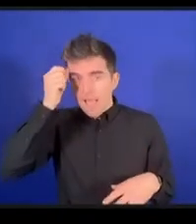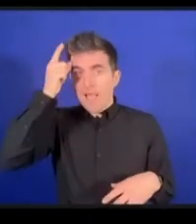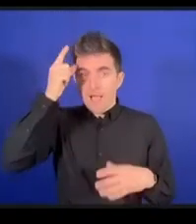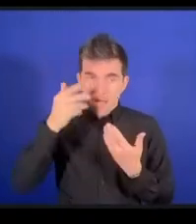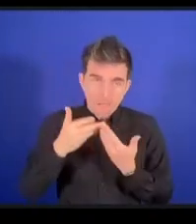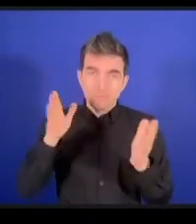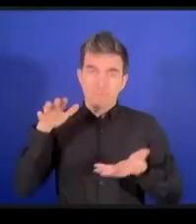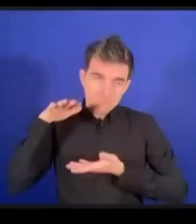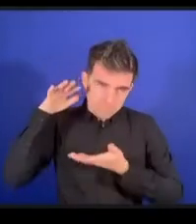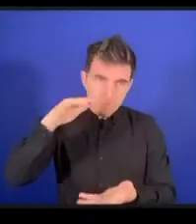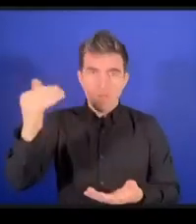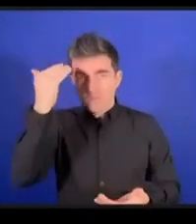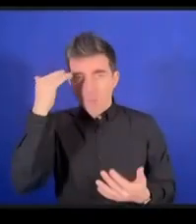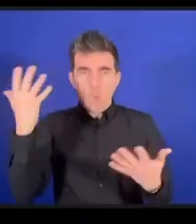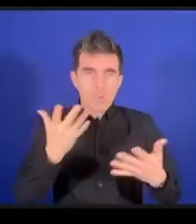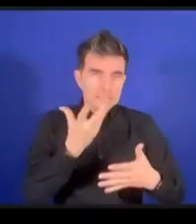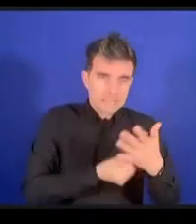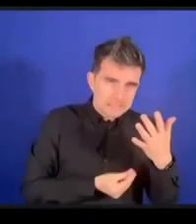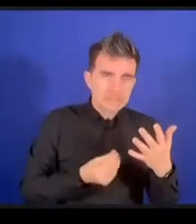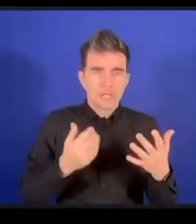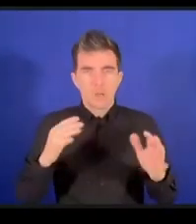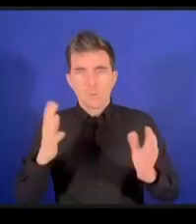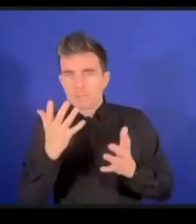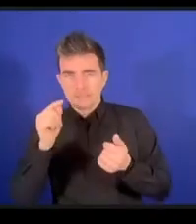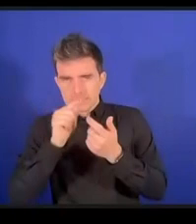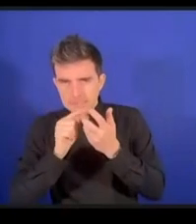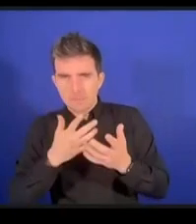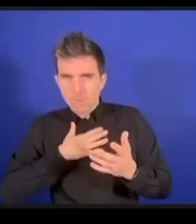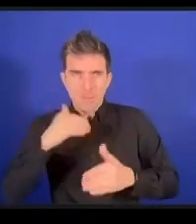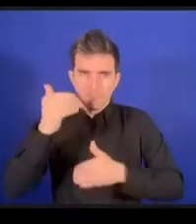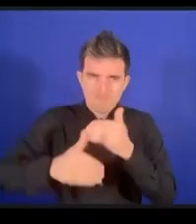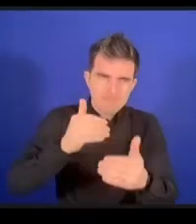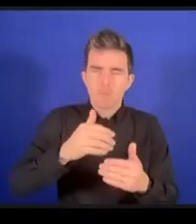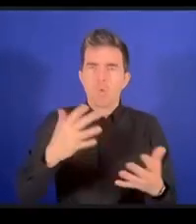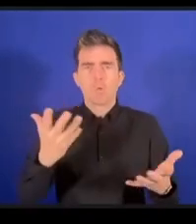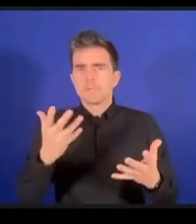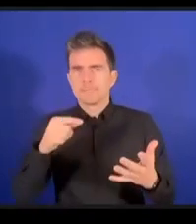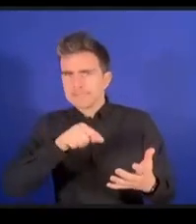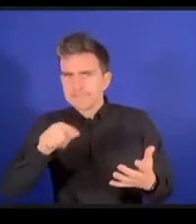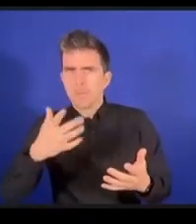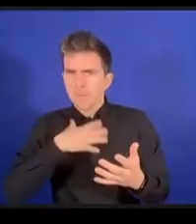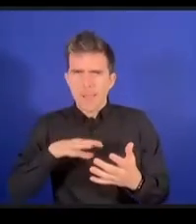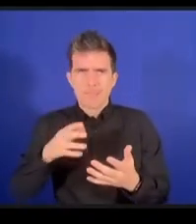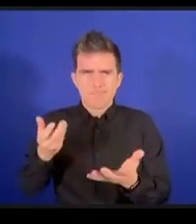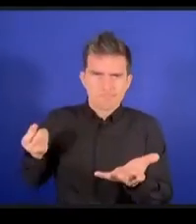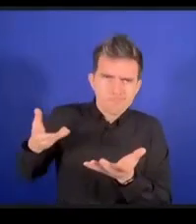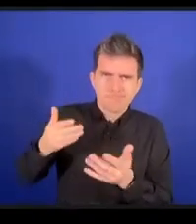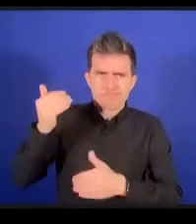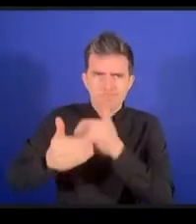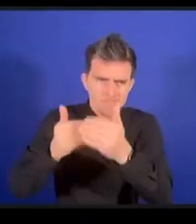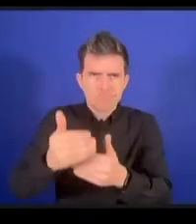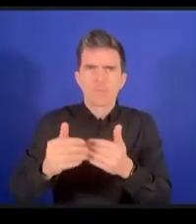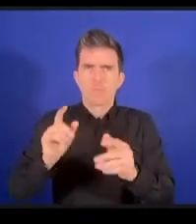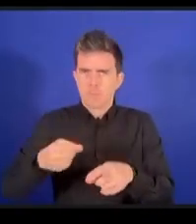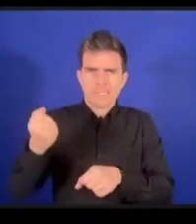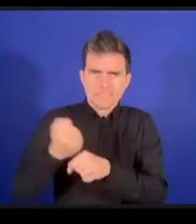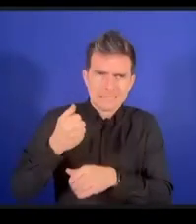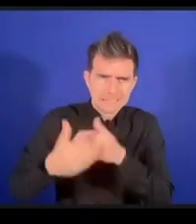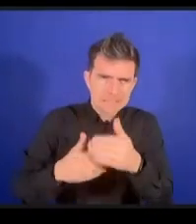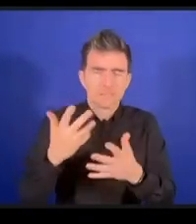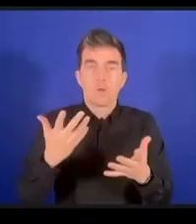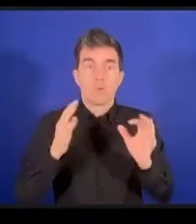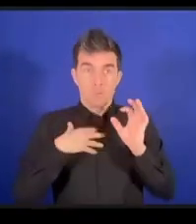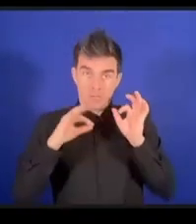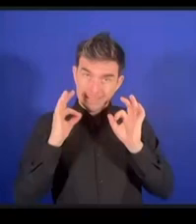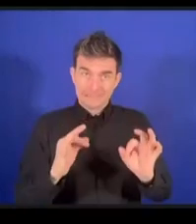めなければインターネットが実際に全員のポテンシャルを満たさないのかということについてたくさんの情報を得ましたそれから